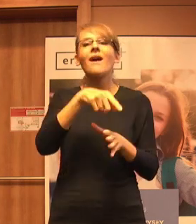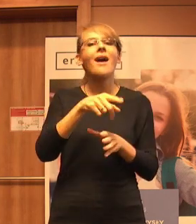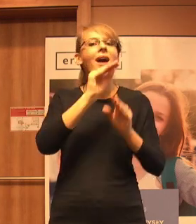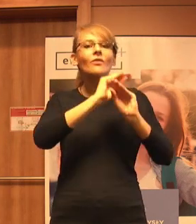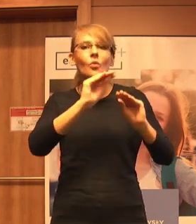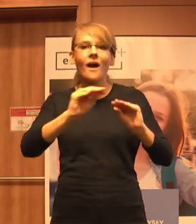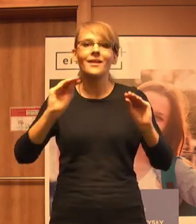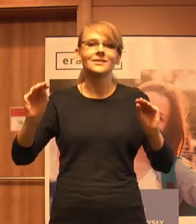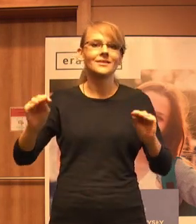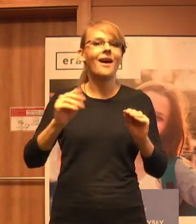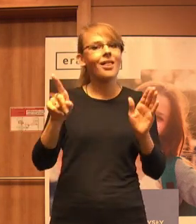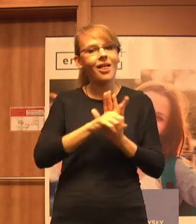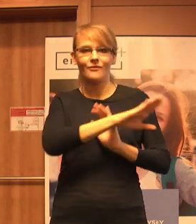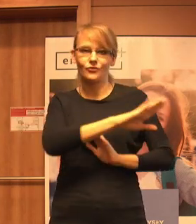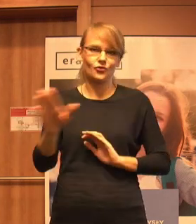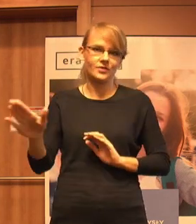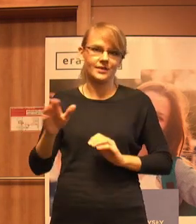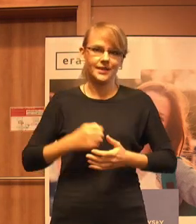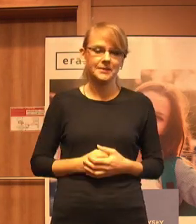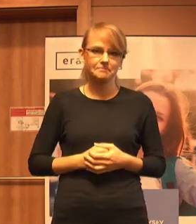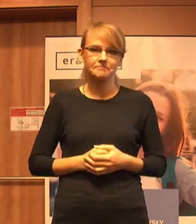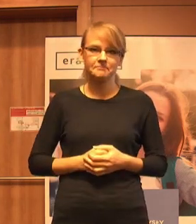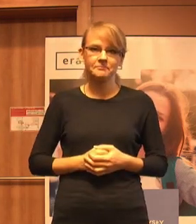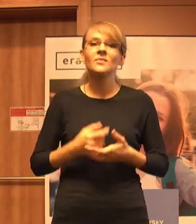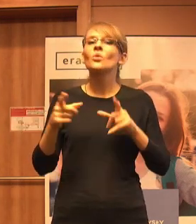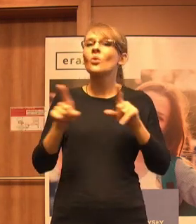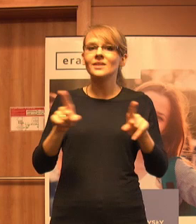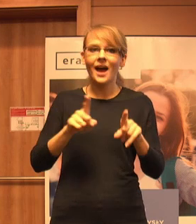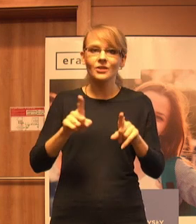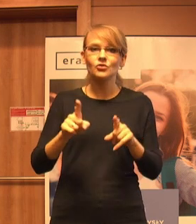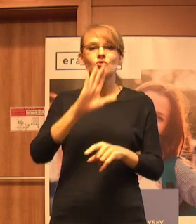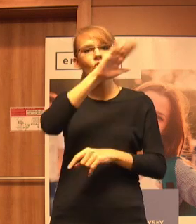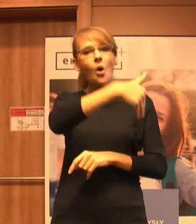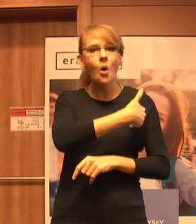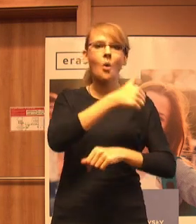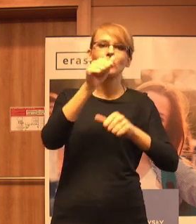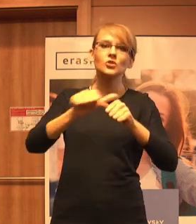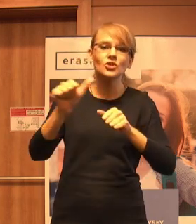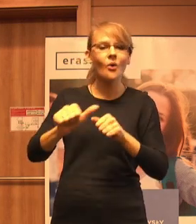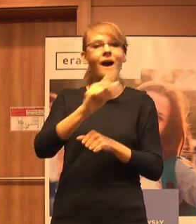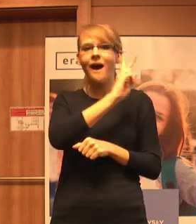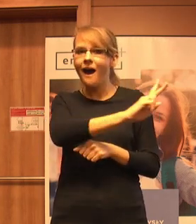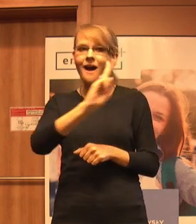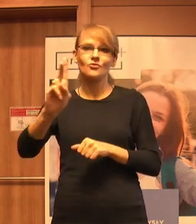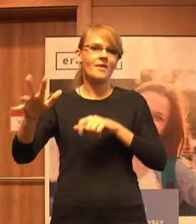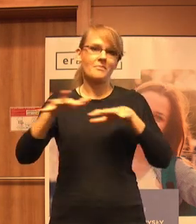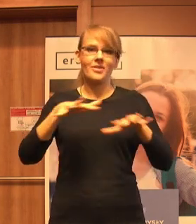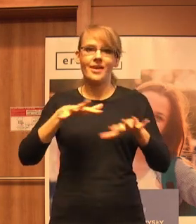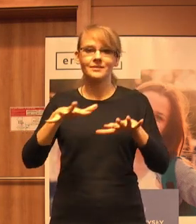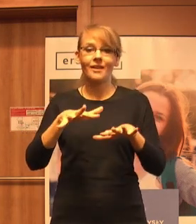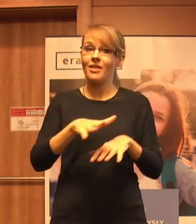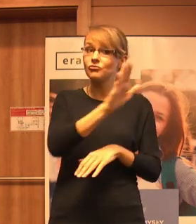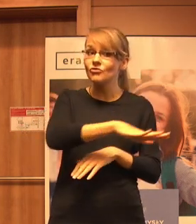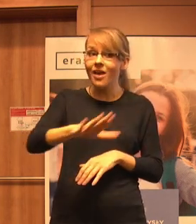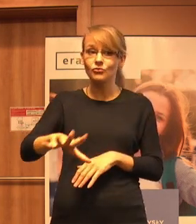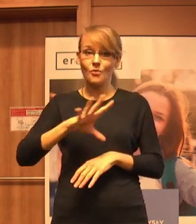dla wszystkich. To znaczy w szkole, przedszkolu, w każdym miejscu, gdzie dziecko